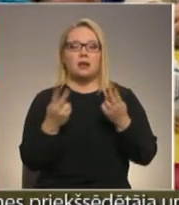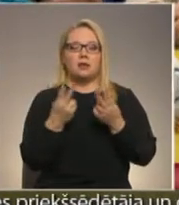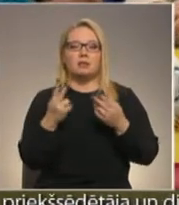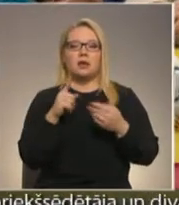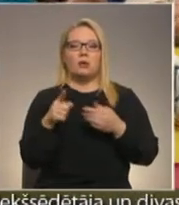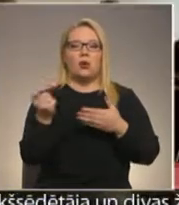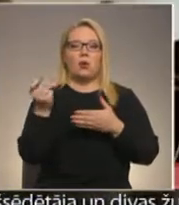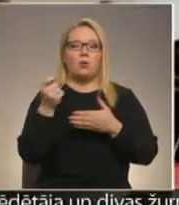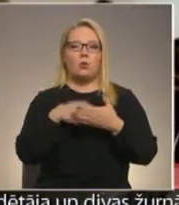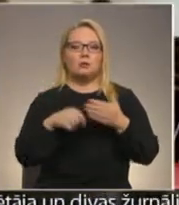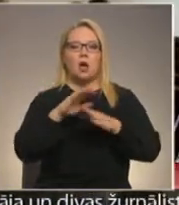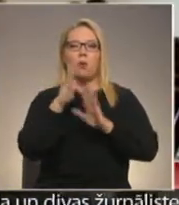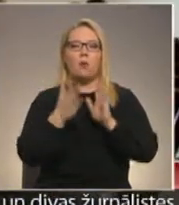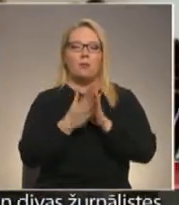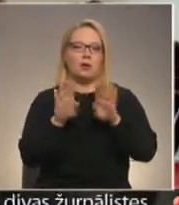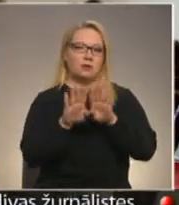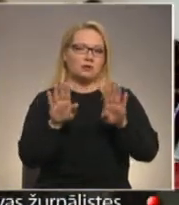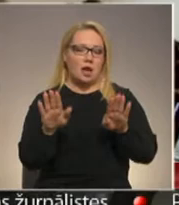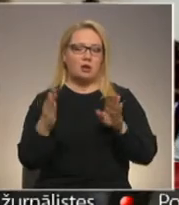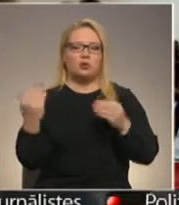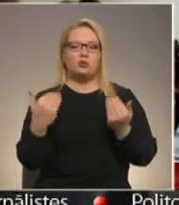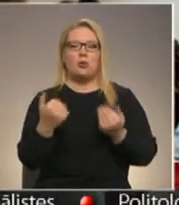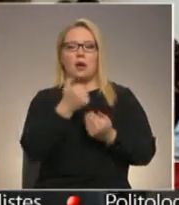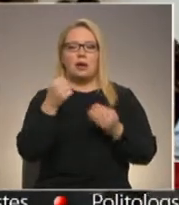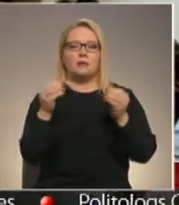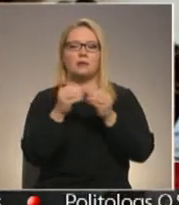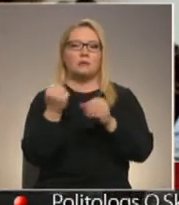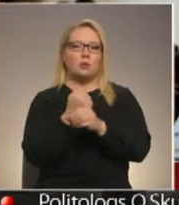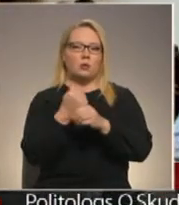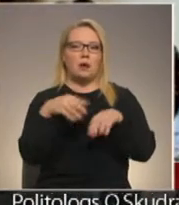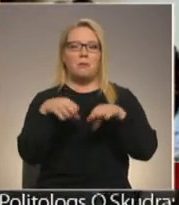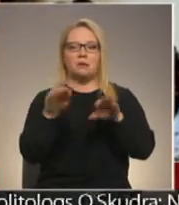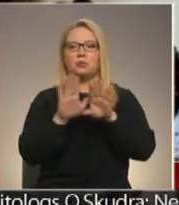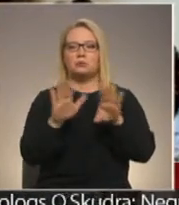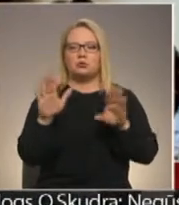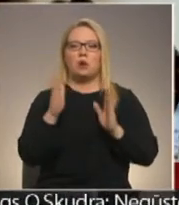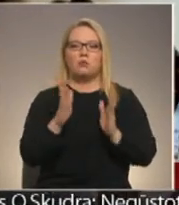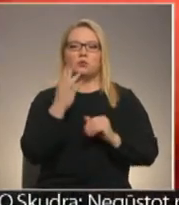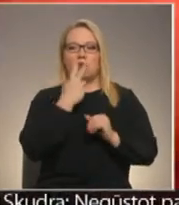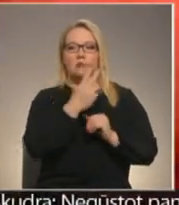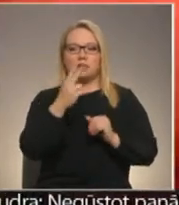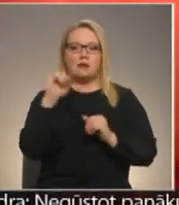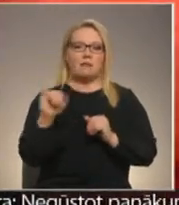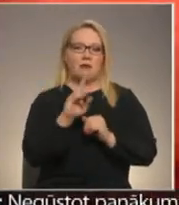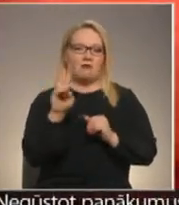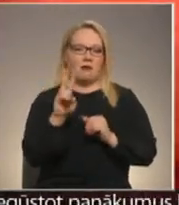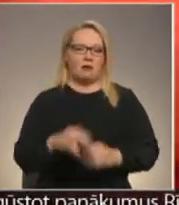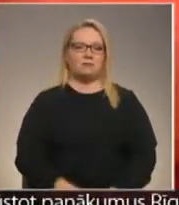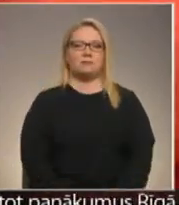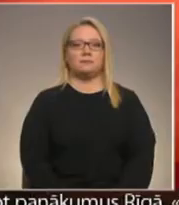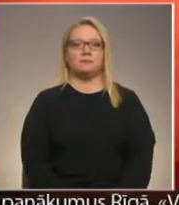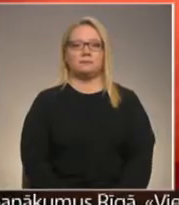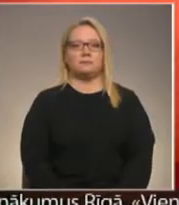kļuvstu noslēgta ar kopīgu izstādi. Šogad desmit nodarbībās paveiktais mūzejā būs apskatāms janvārī. Sandra